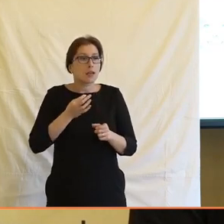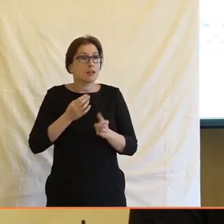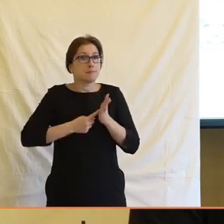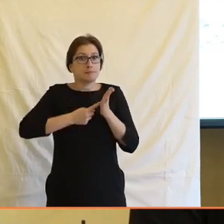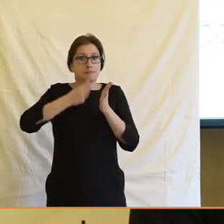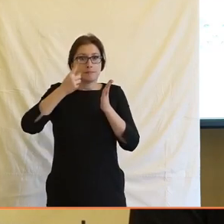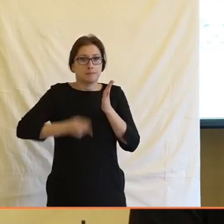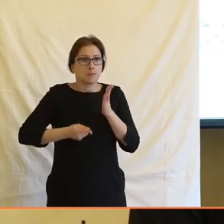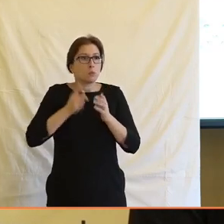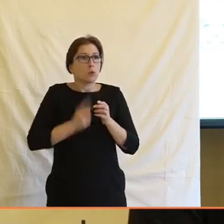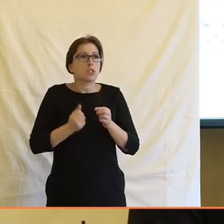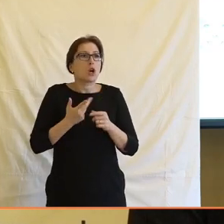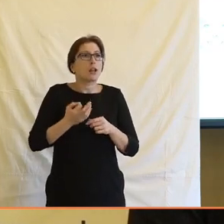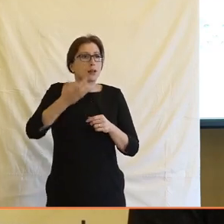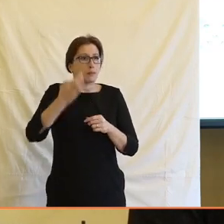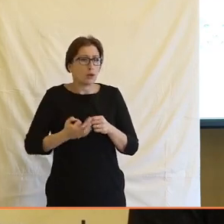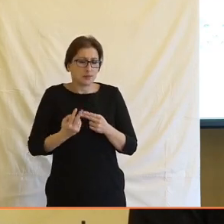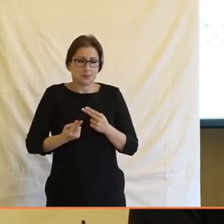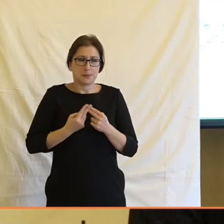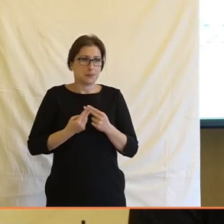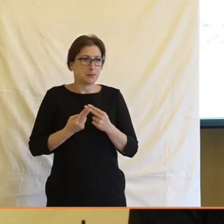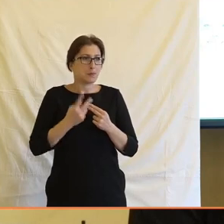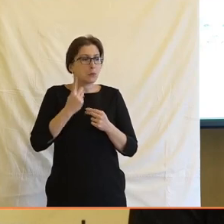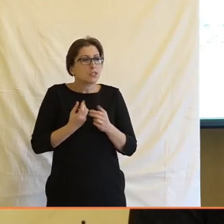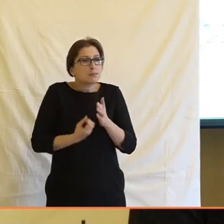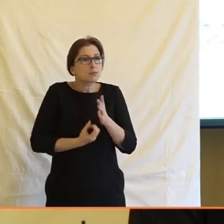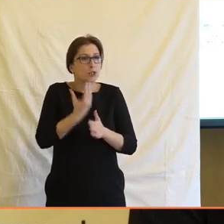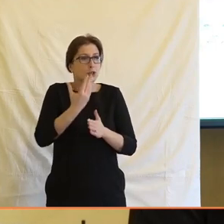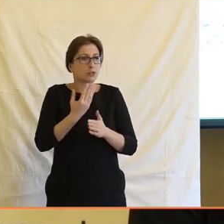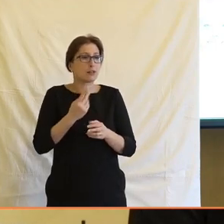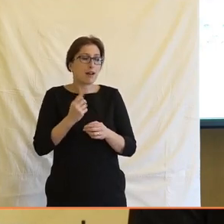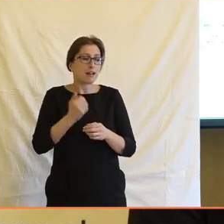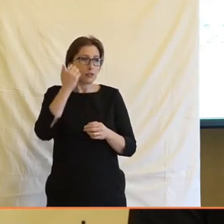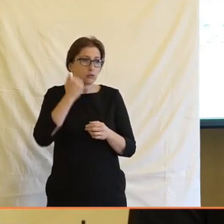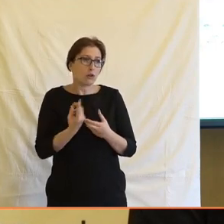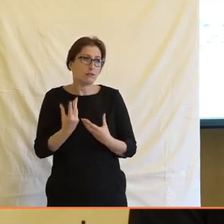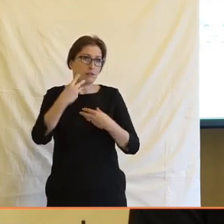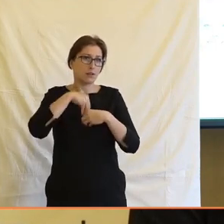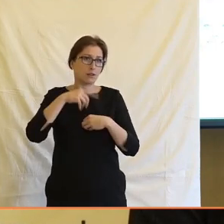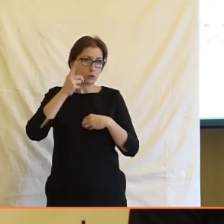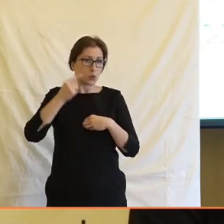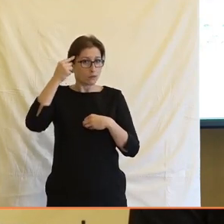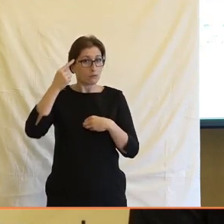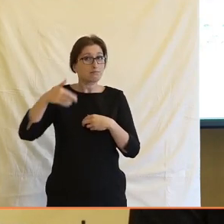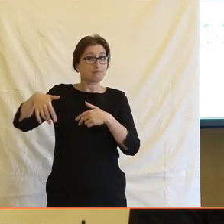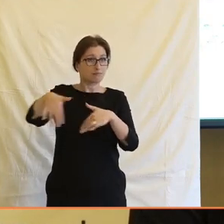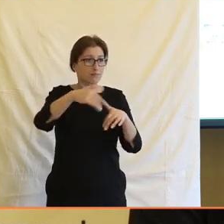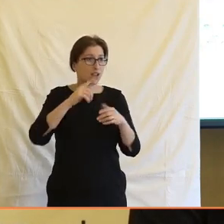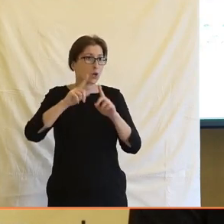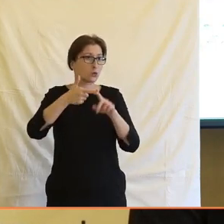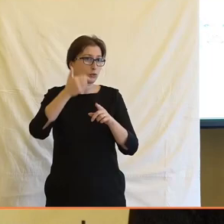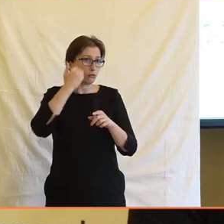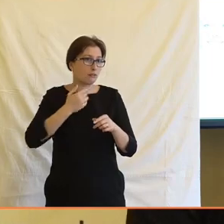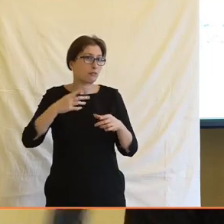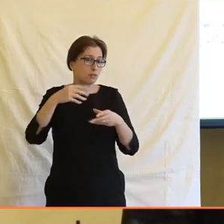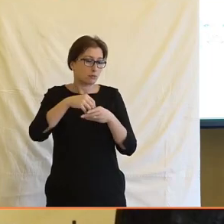nařizované v kvotách a podobně bylo na tlak. Ale vyžaduje to nějakou základní disciplinu a integritu těch lidí, kteří to těm jdete pak doručují. To